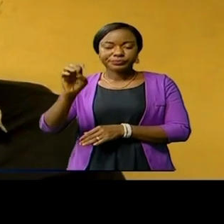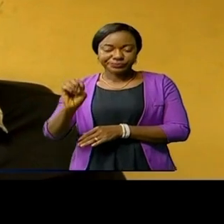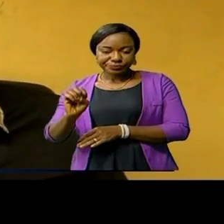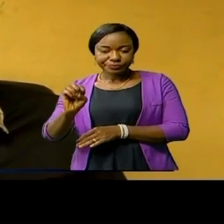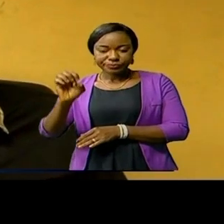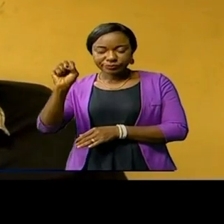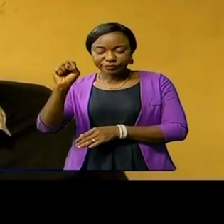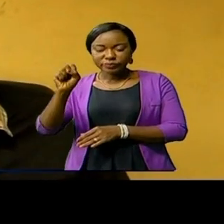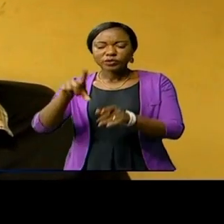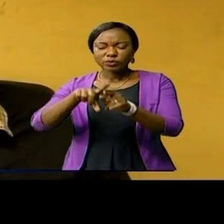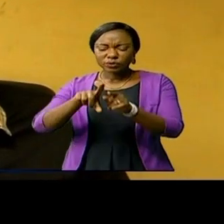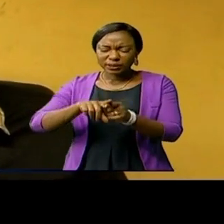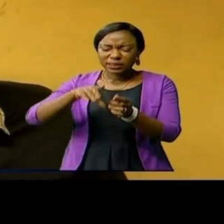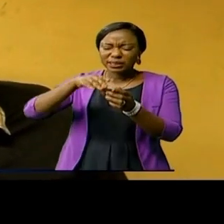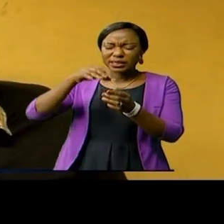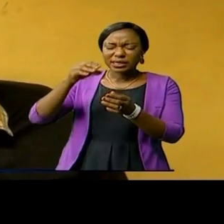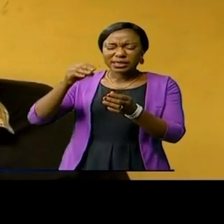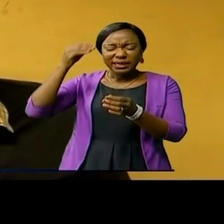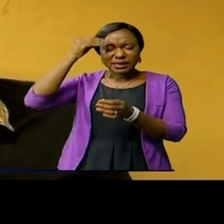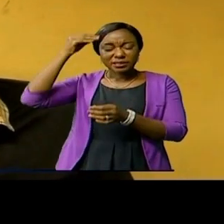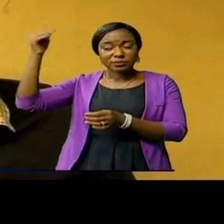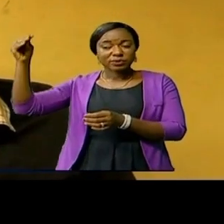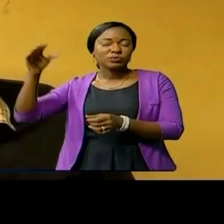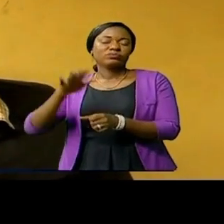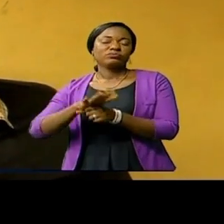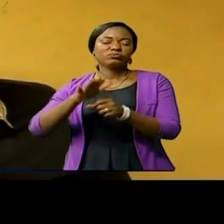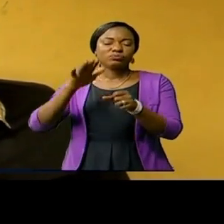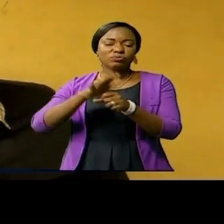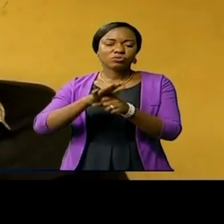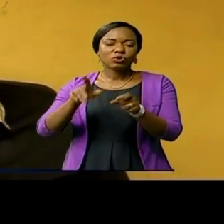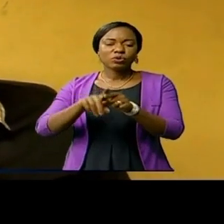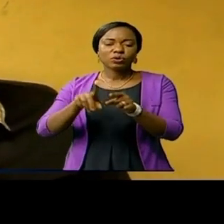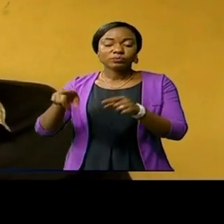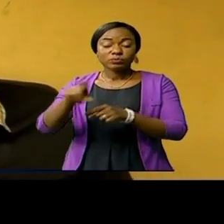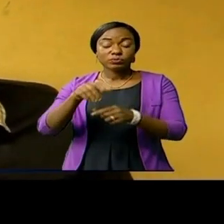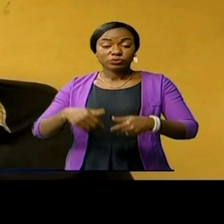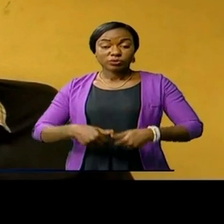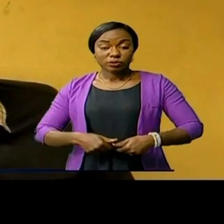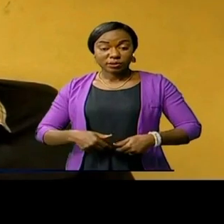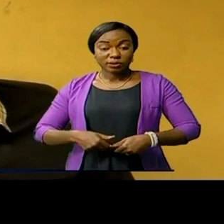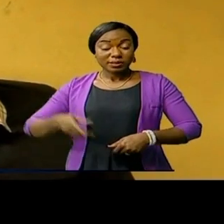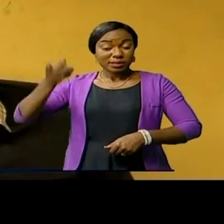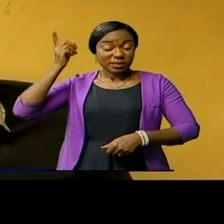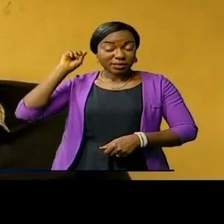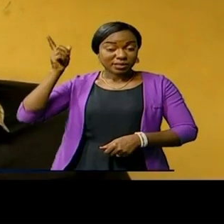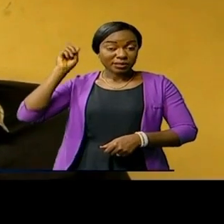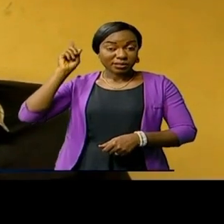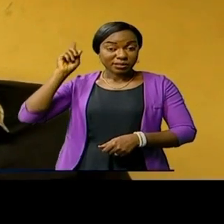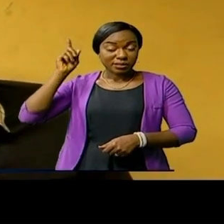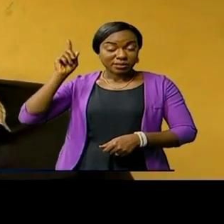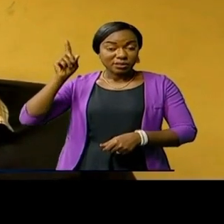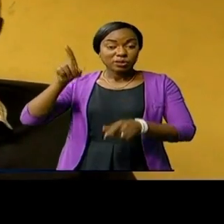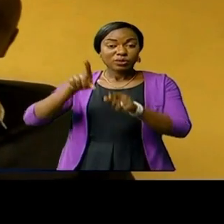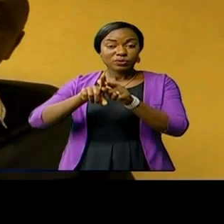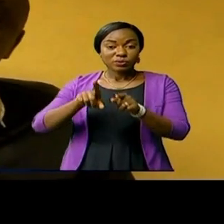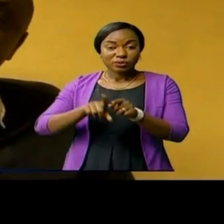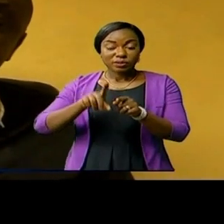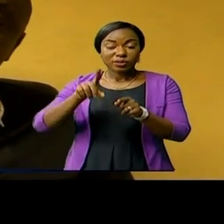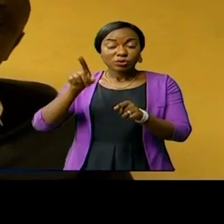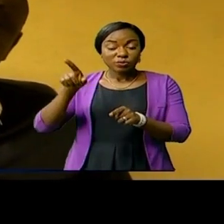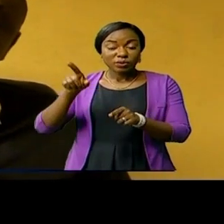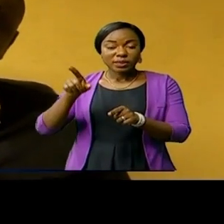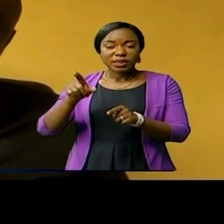inspirés et surtout nous, la jeunesse. À l'époque, c'était pratiquement l'homme de 23 heures.